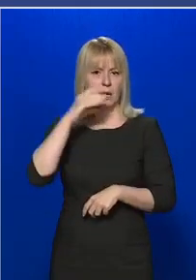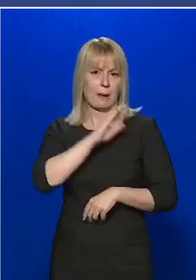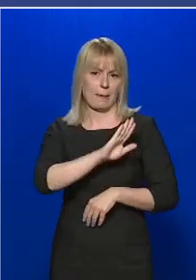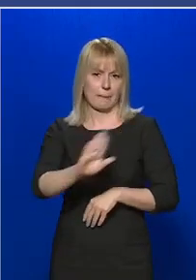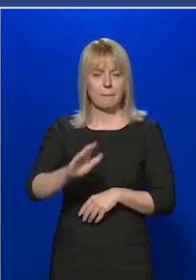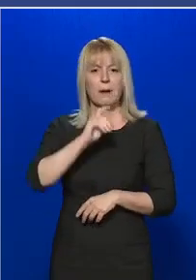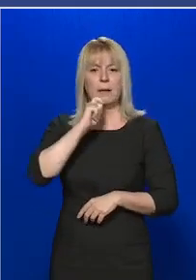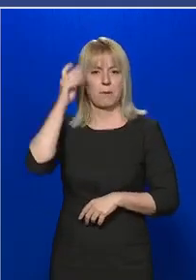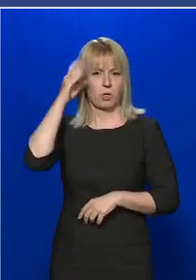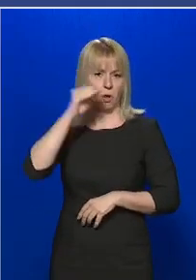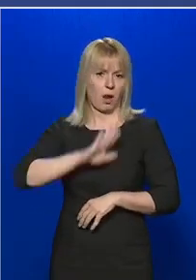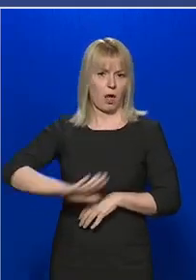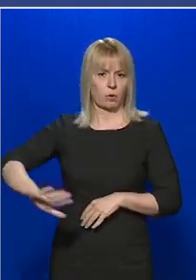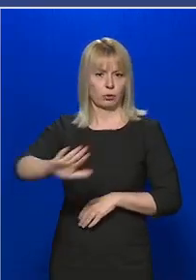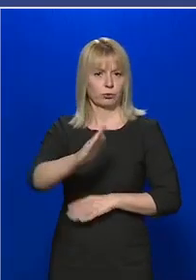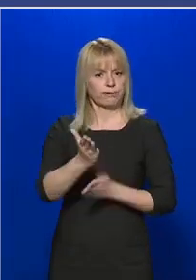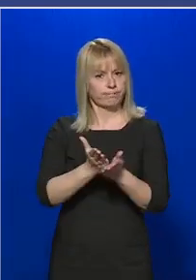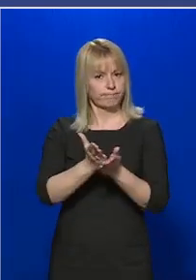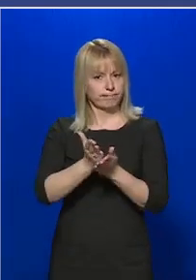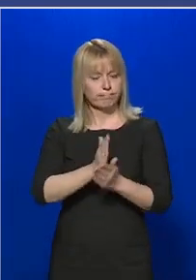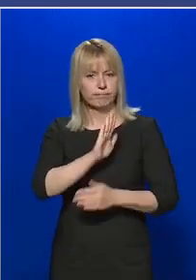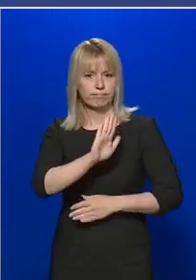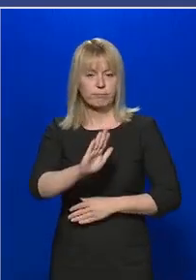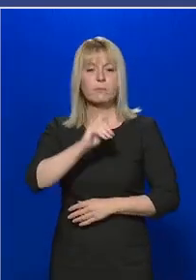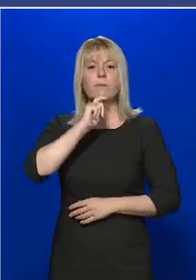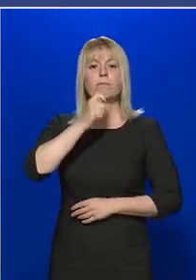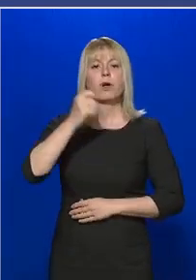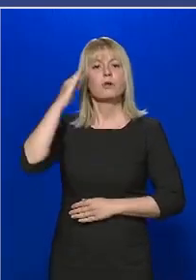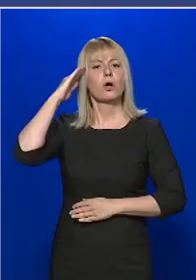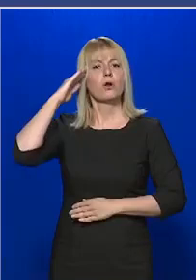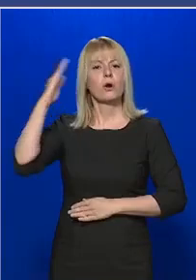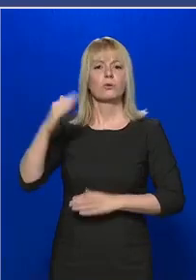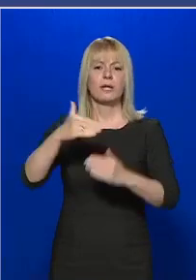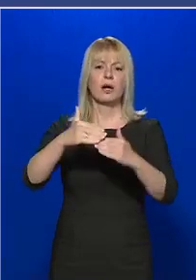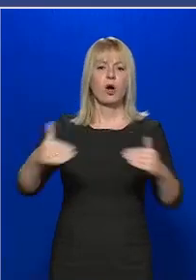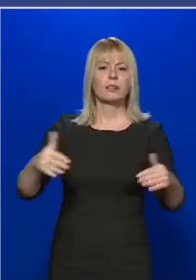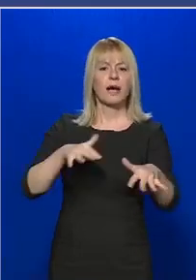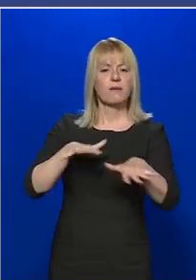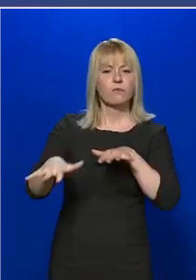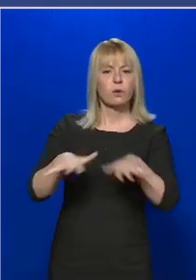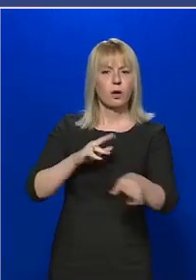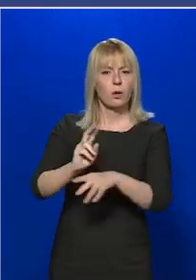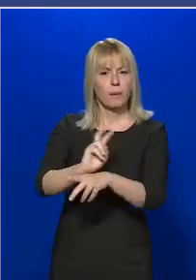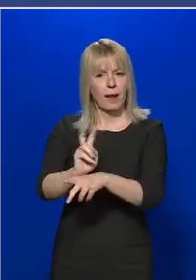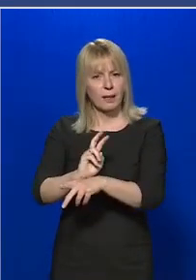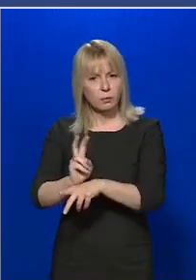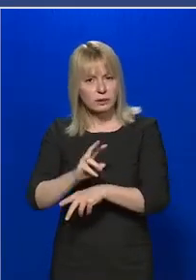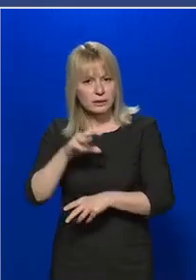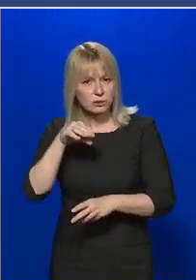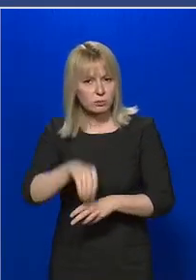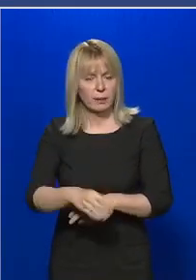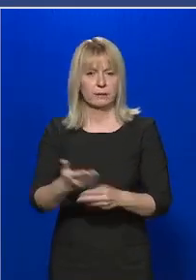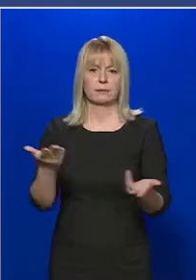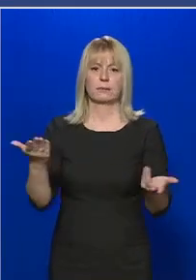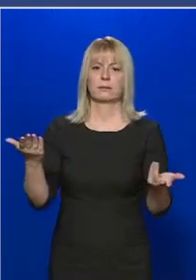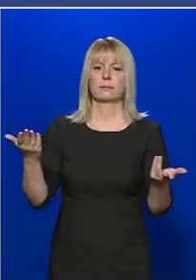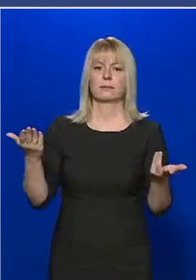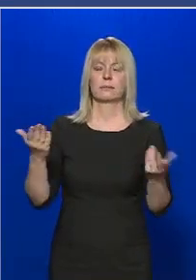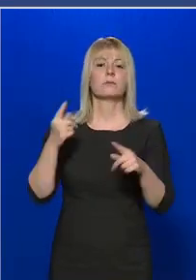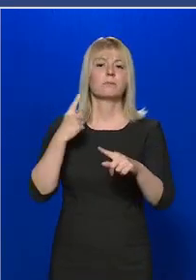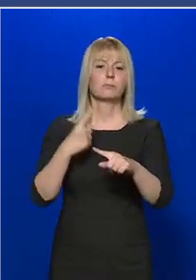lakosságnak. Magyar katonákat találhatunk határőrizeti, határforgalom ellenőrzési feladatban határainkon,